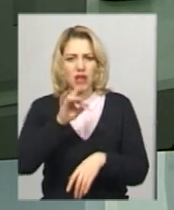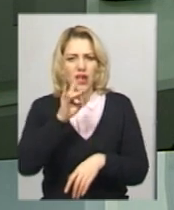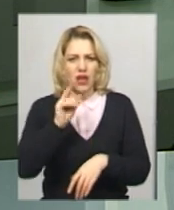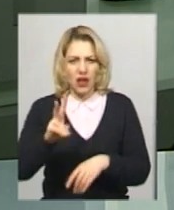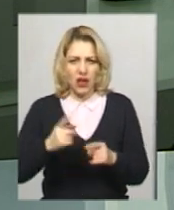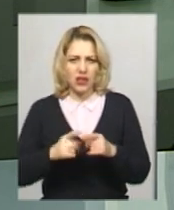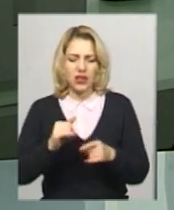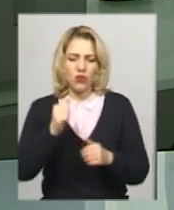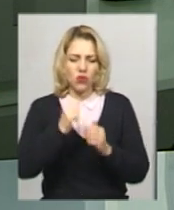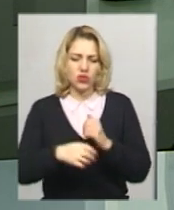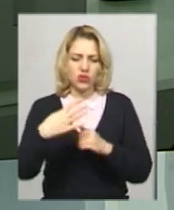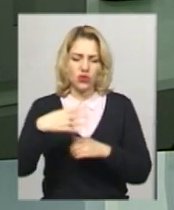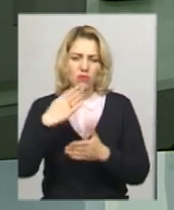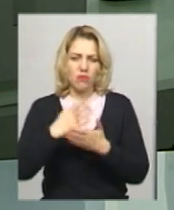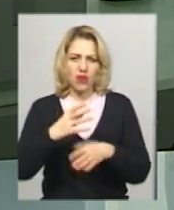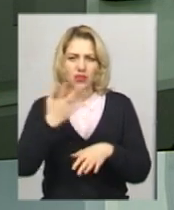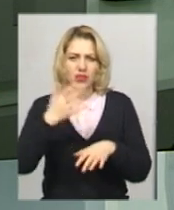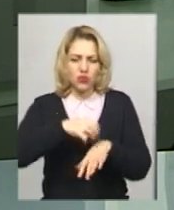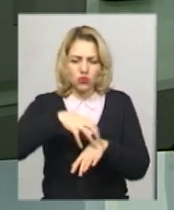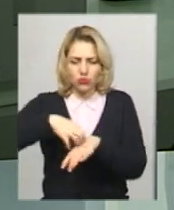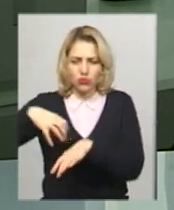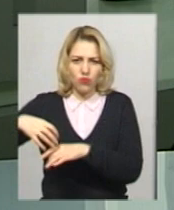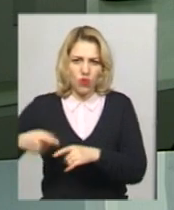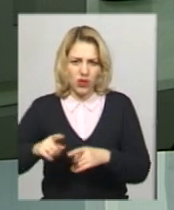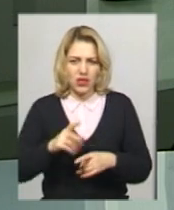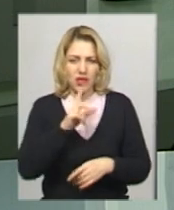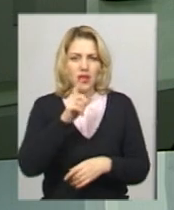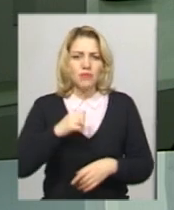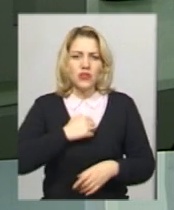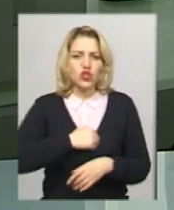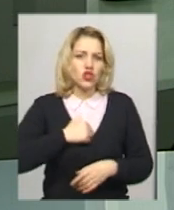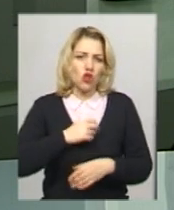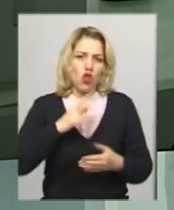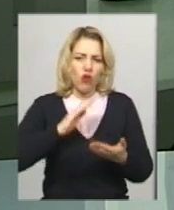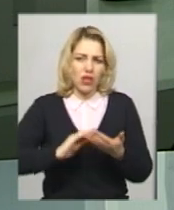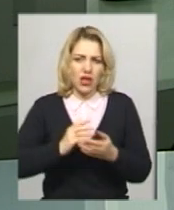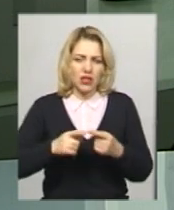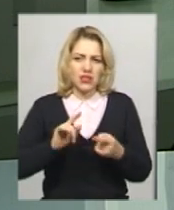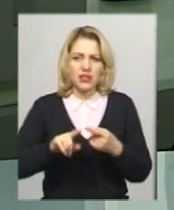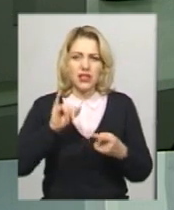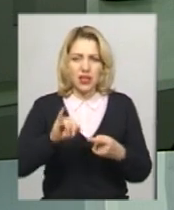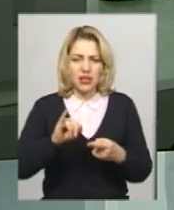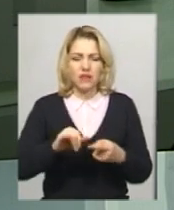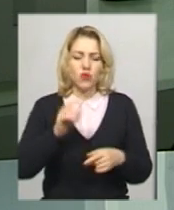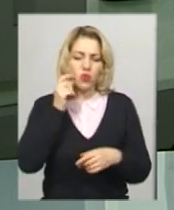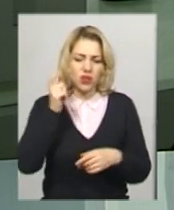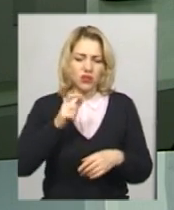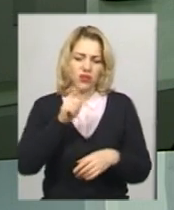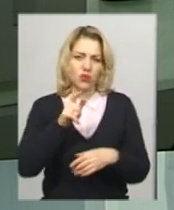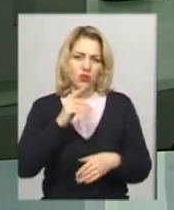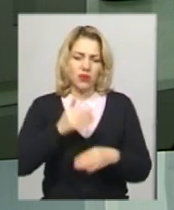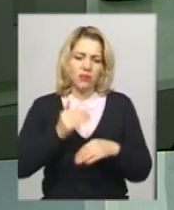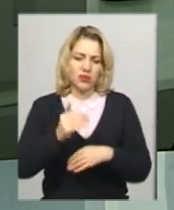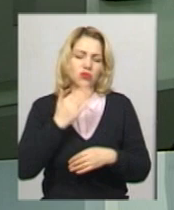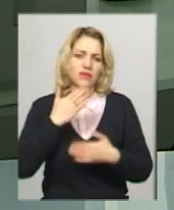сороковий житель має злоякісні утворення. За словами лікаря-эндоскопіста Сергія Поліщука, в Україні хворі запізно звертаються по